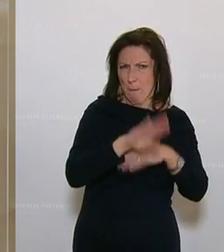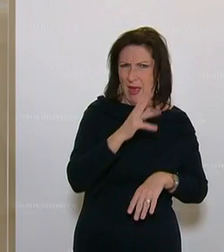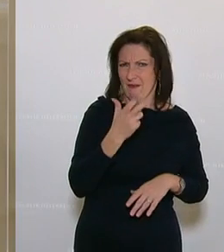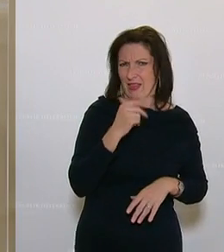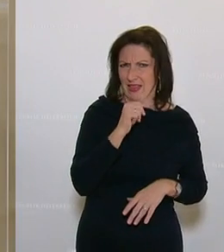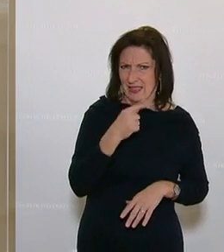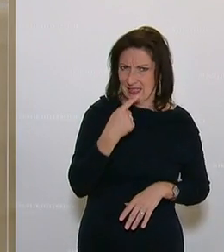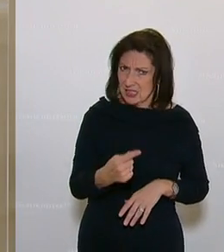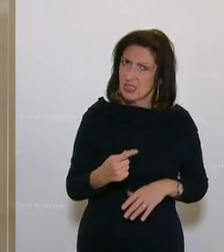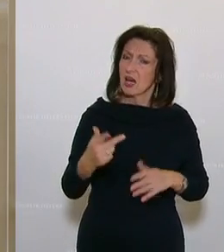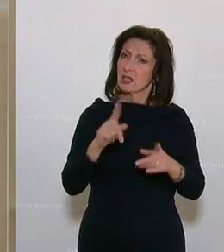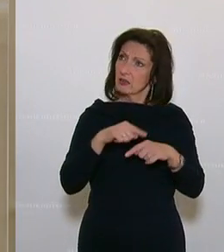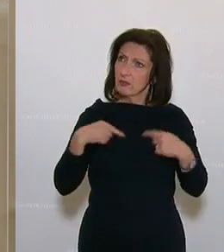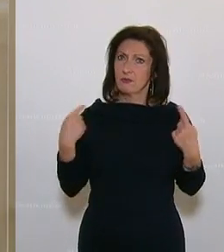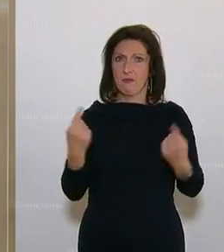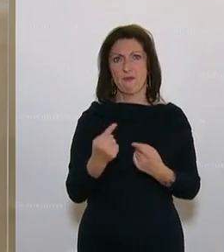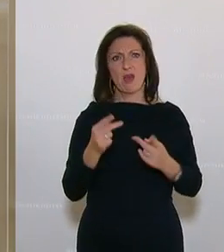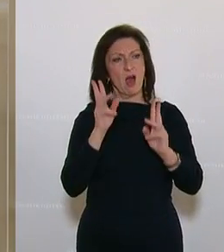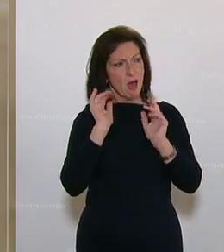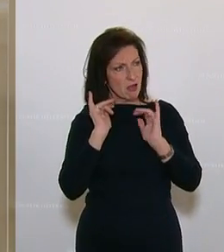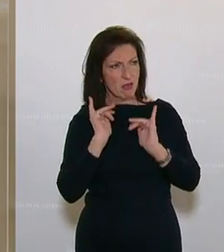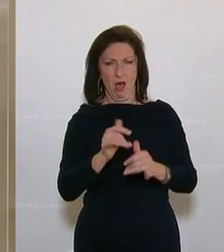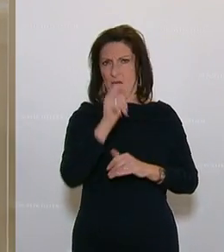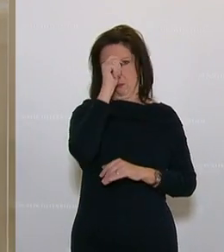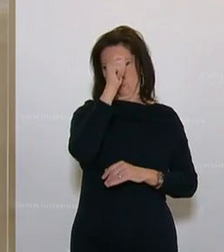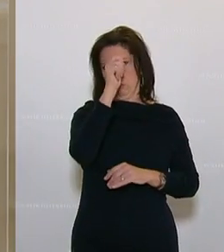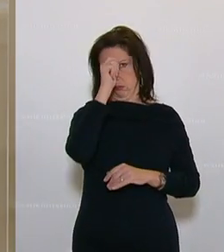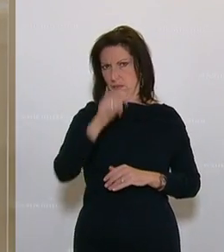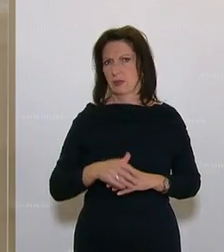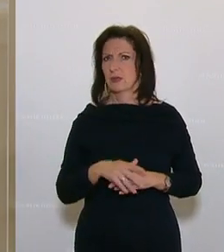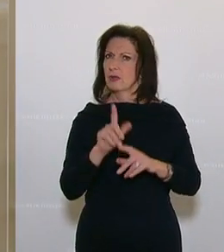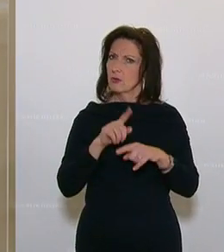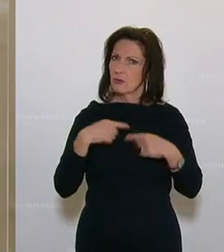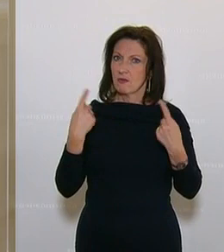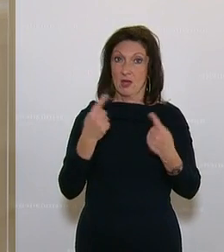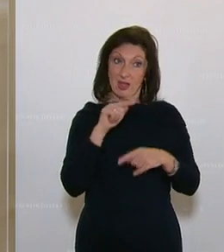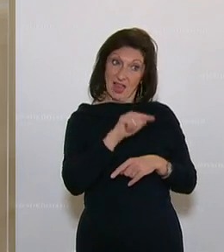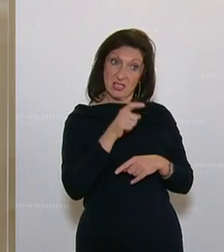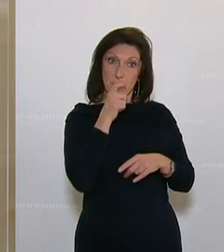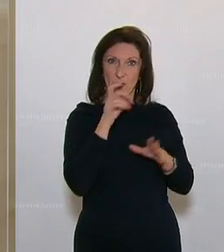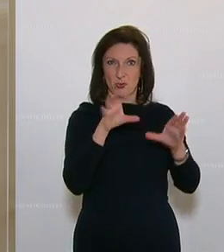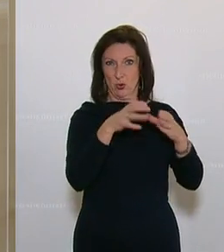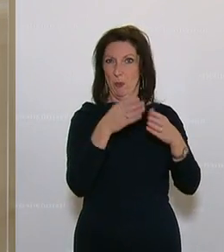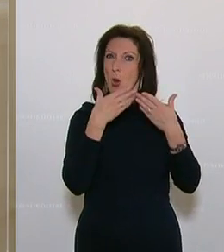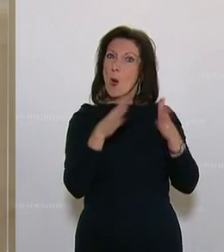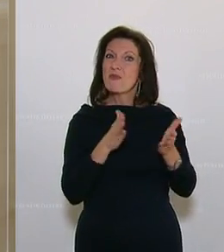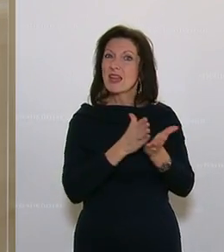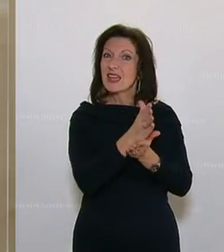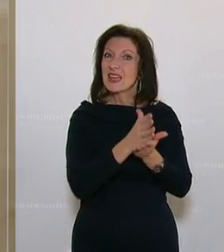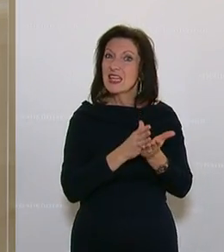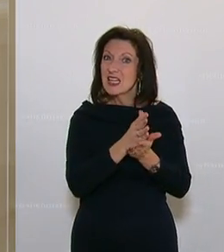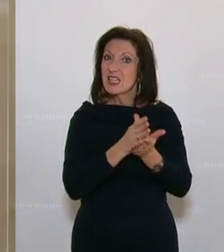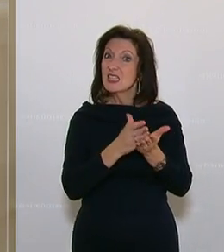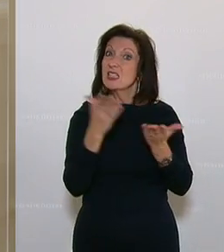dass wir sehr wohl anerkennend und mit größter Zustimmung die Verbesserungen, die für diese Berufsgruppe, für den öffentlichen Dienst beschlossen